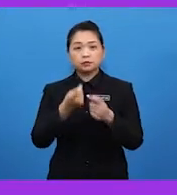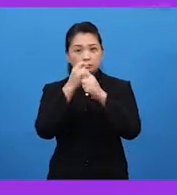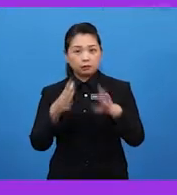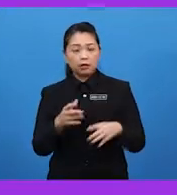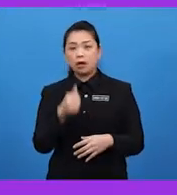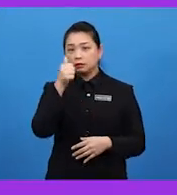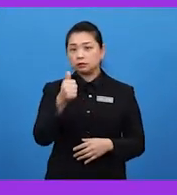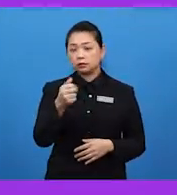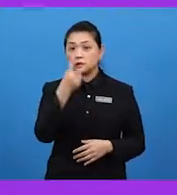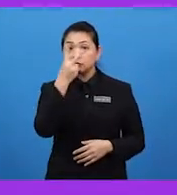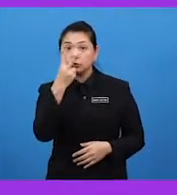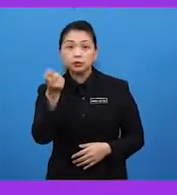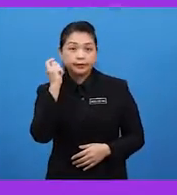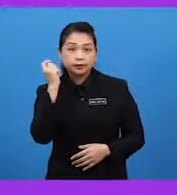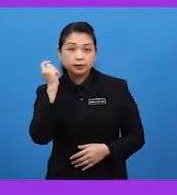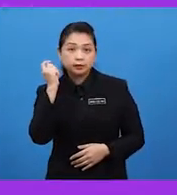perhatikan?